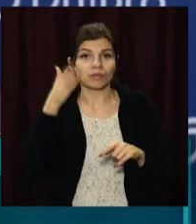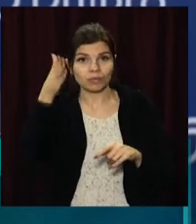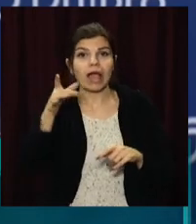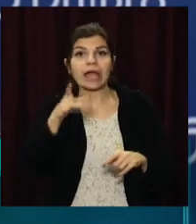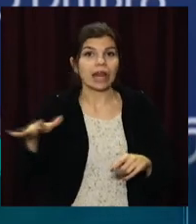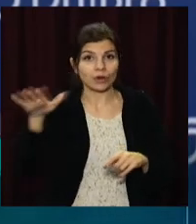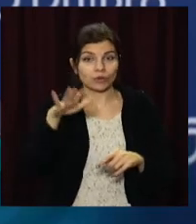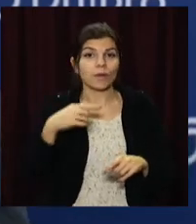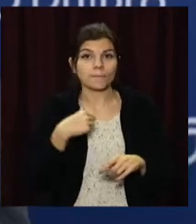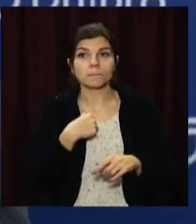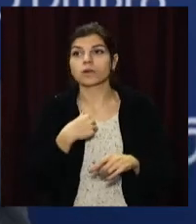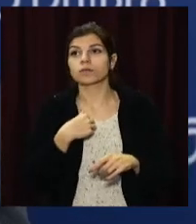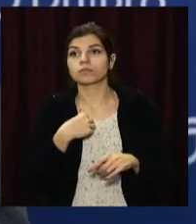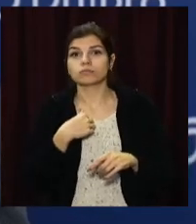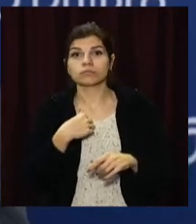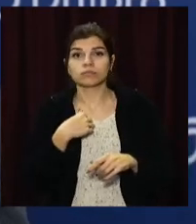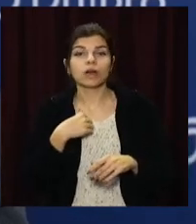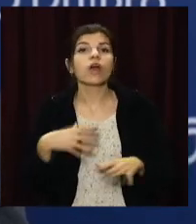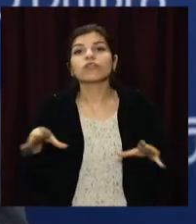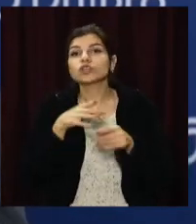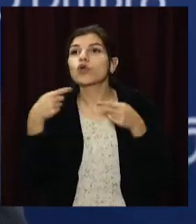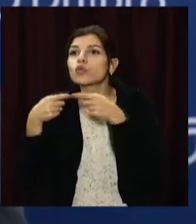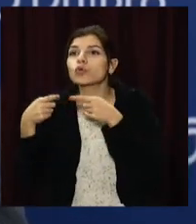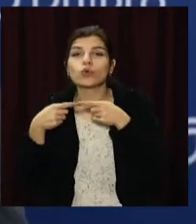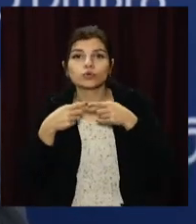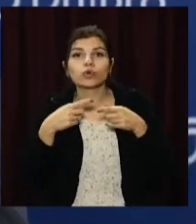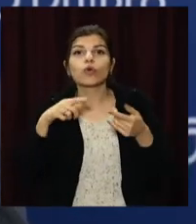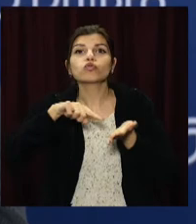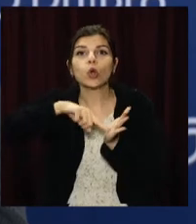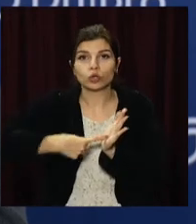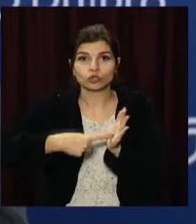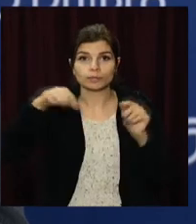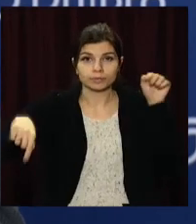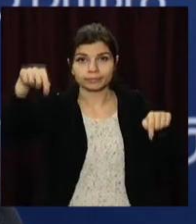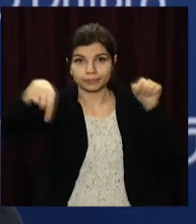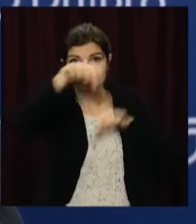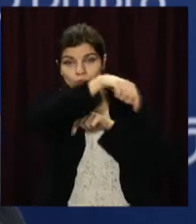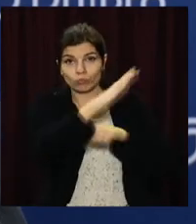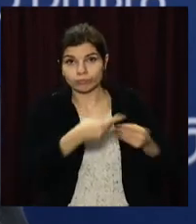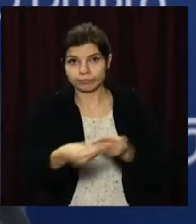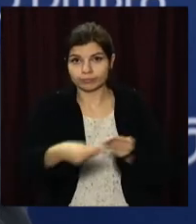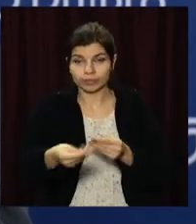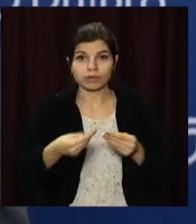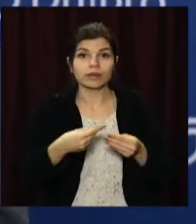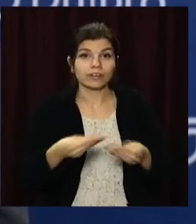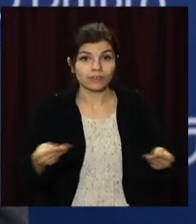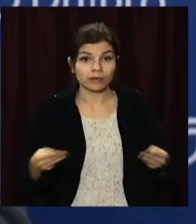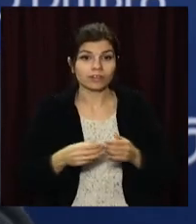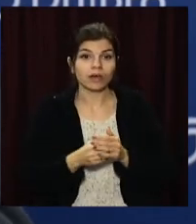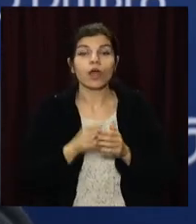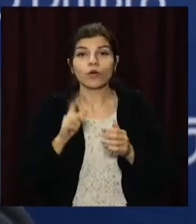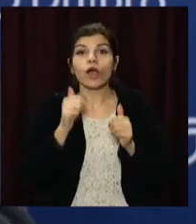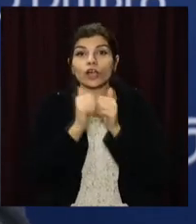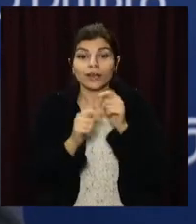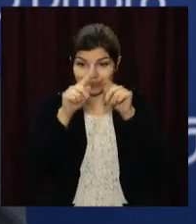міста. Для цього ми майже в усіх куточках міста будемо роздавати копію акт злуки. Також символічно ми до